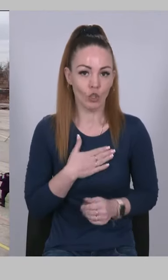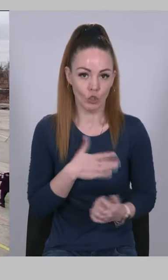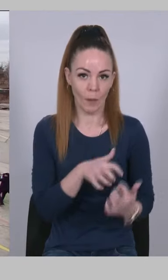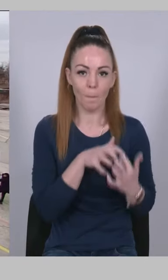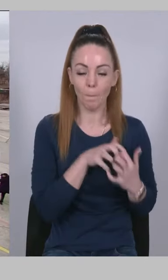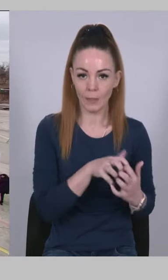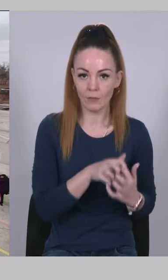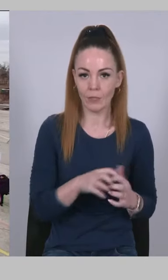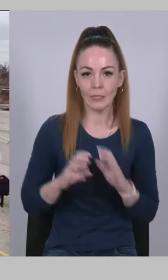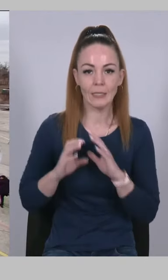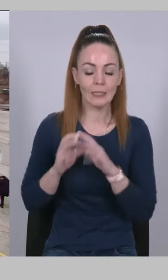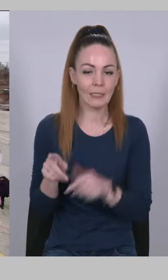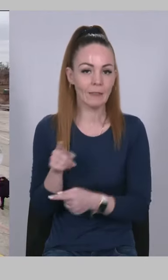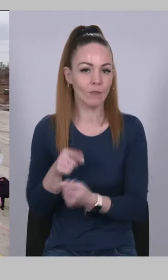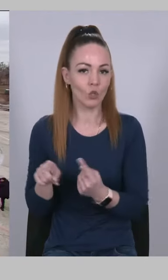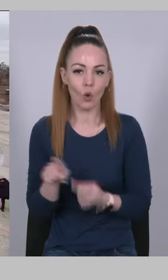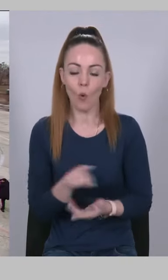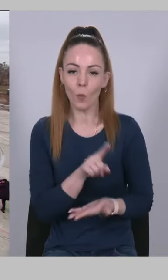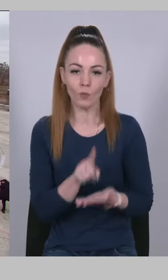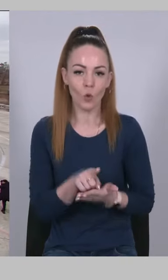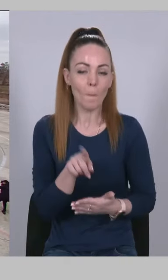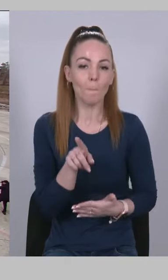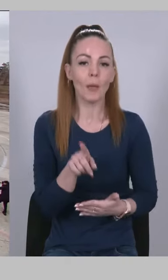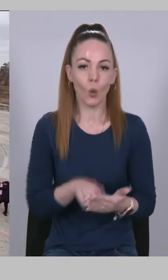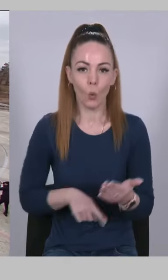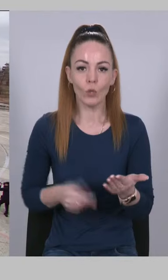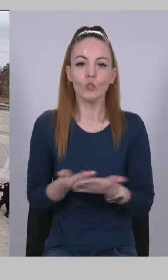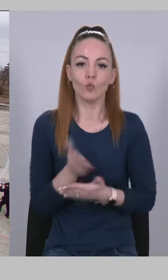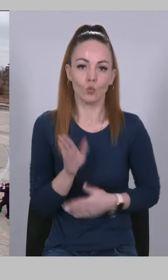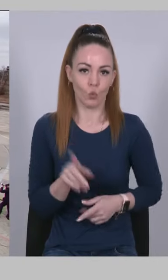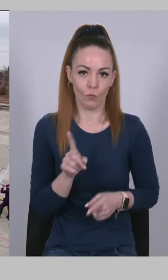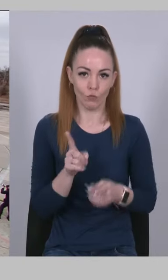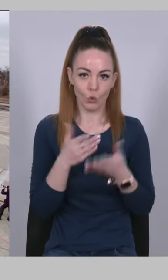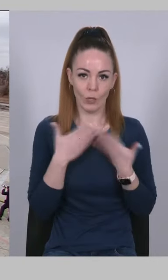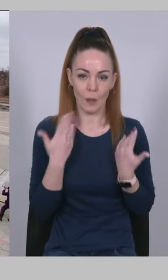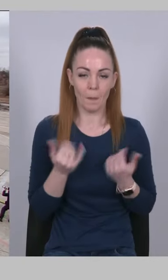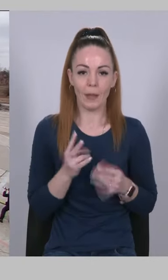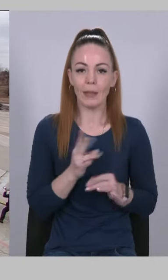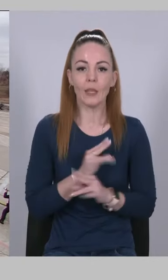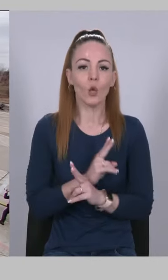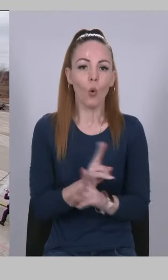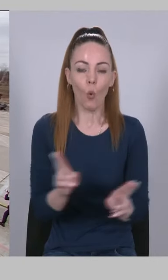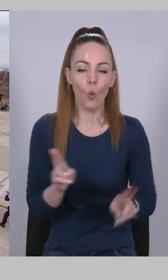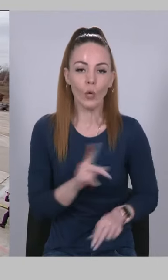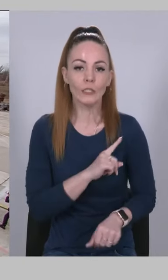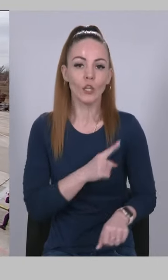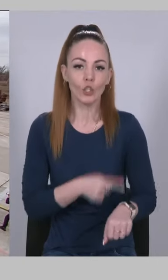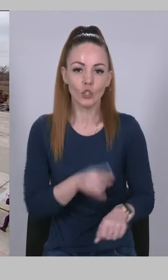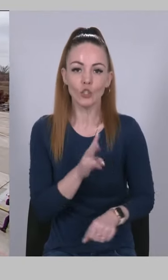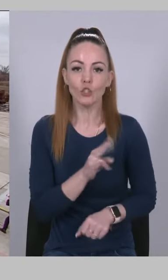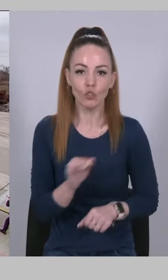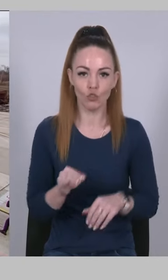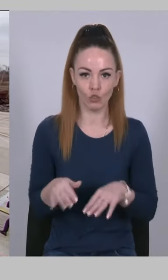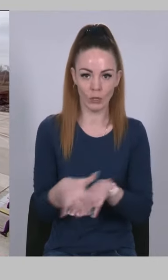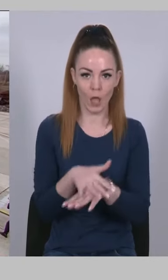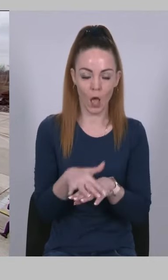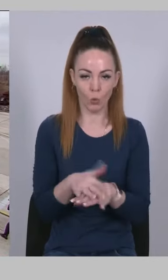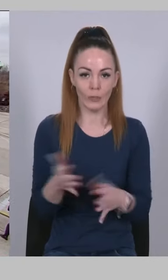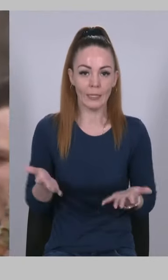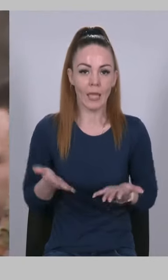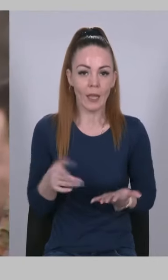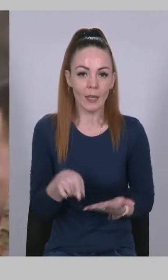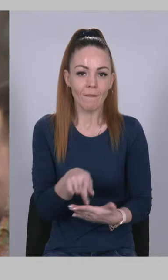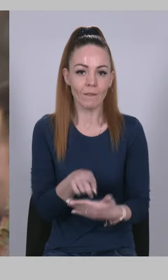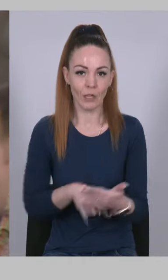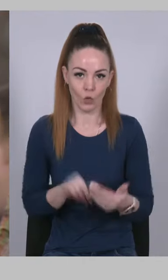битві Світ обов'язково переконається знову, що немає Нікого сильніше, ніж народ, який вірить